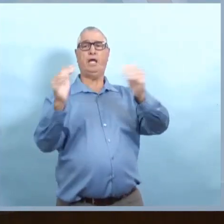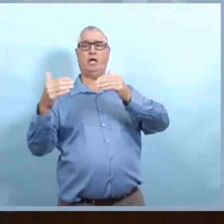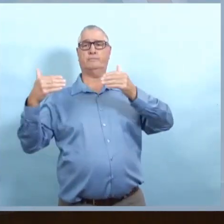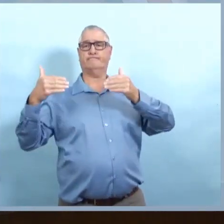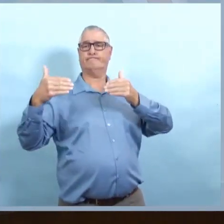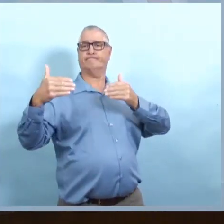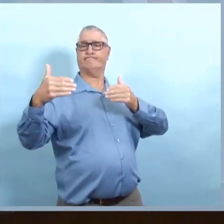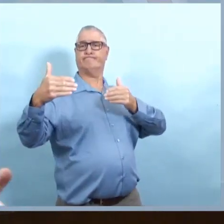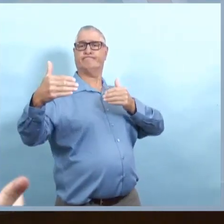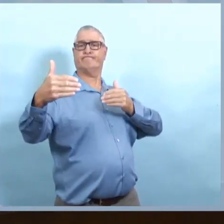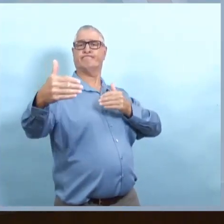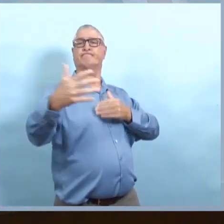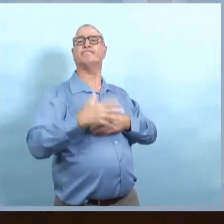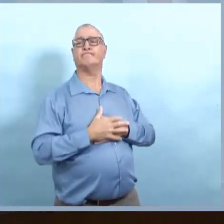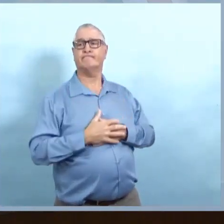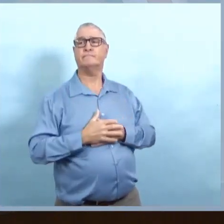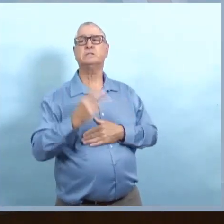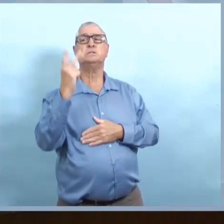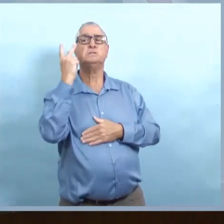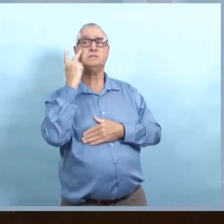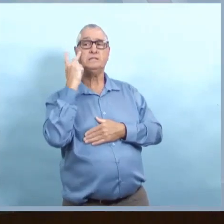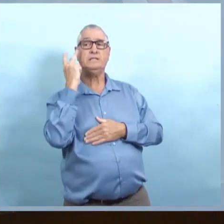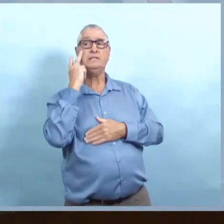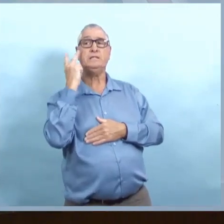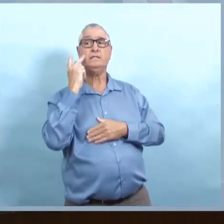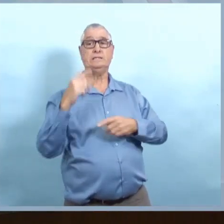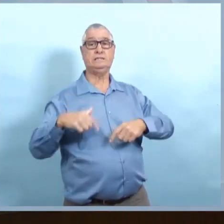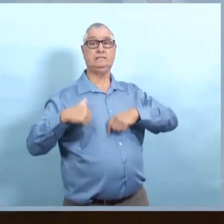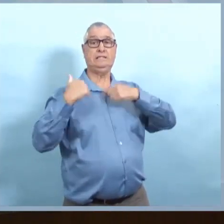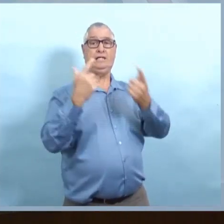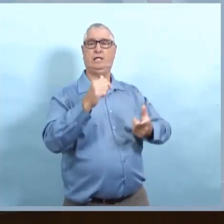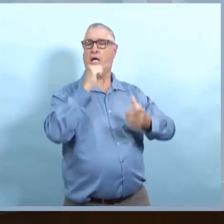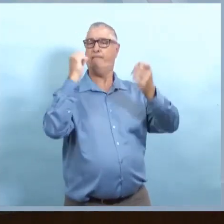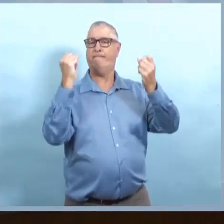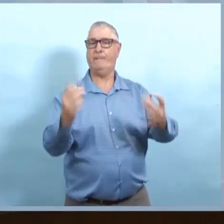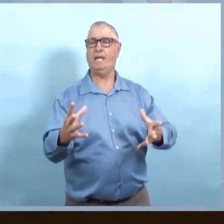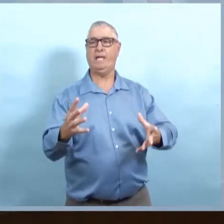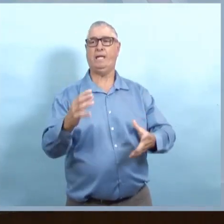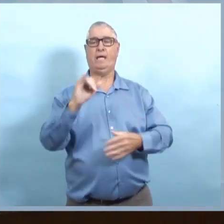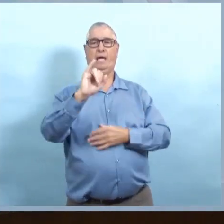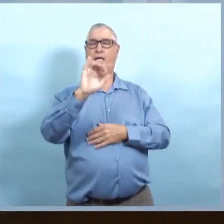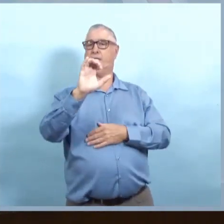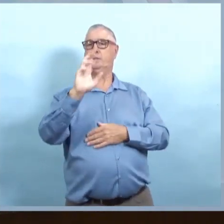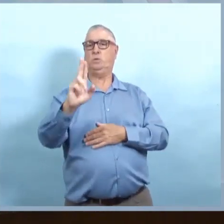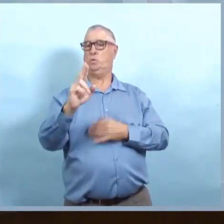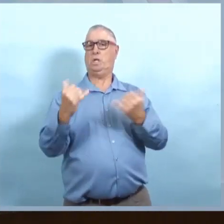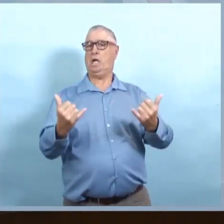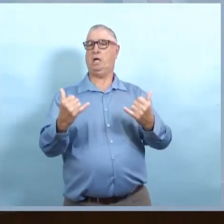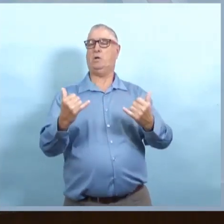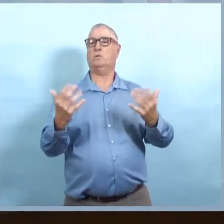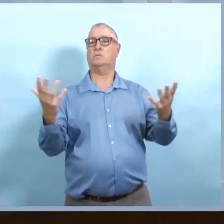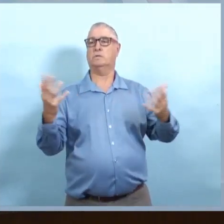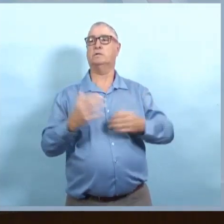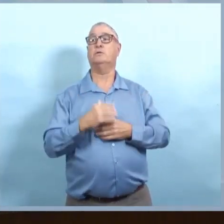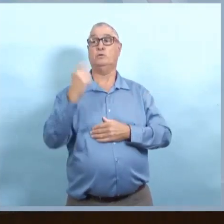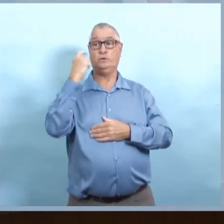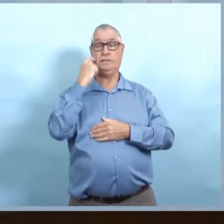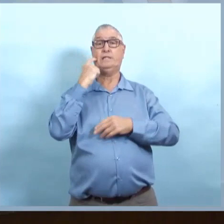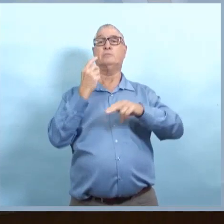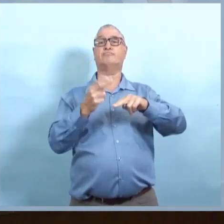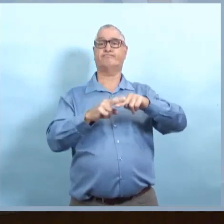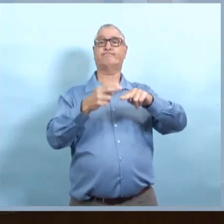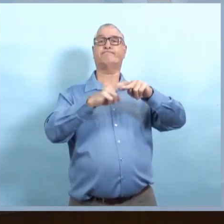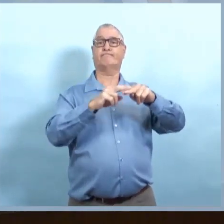que vous prévoyez voir si vous n'aviez pas mis en oeuvre ces mesures, quels seraient-ils? Nous n'avons pas ces chiffres précisément, nous avons